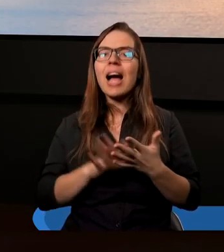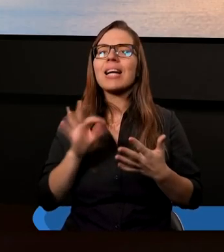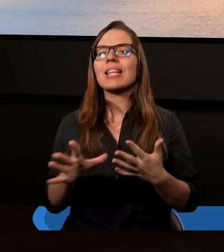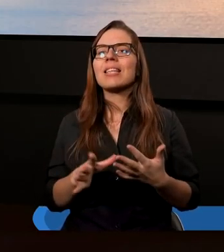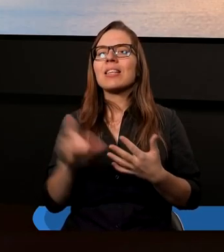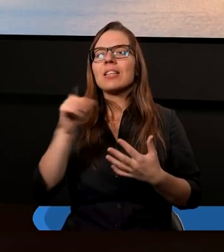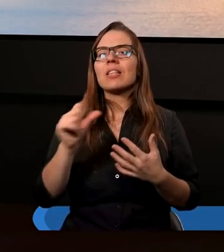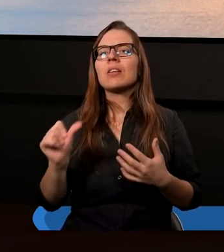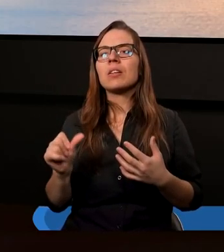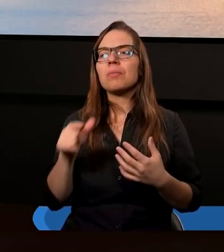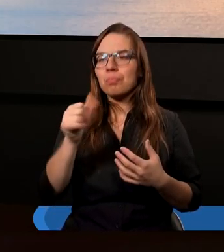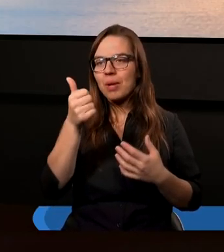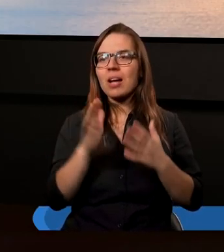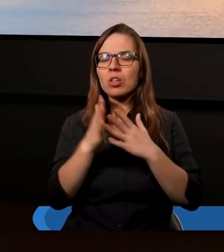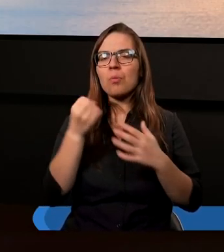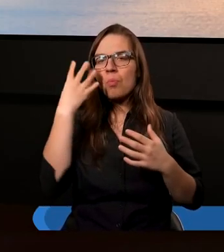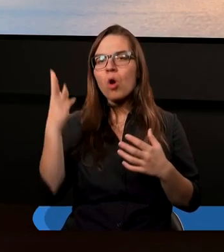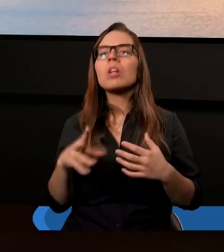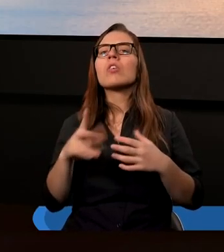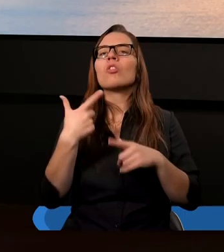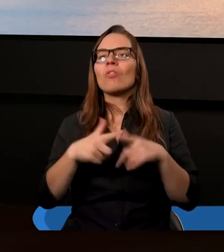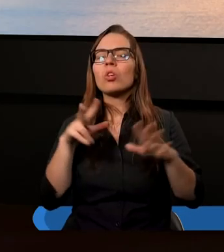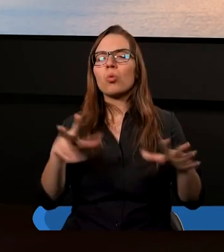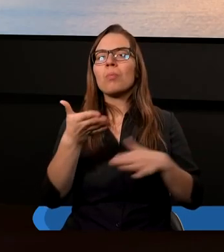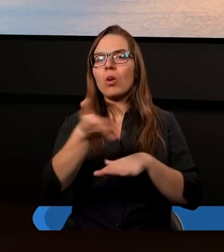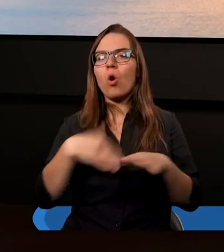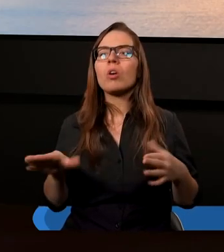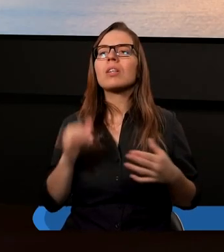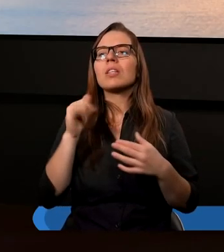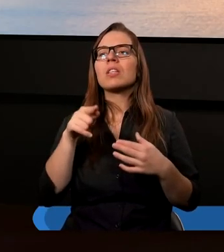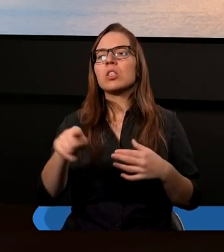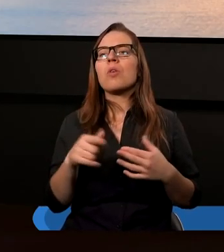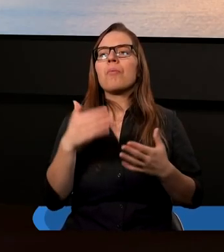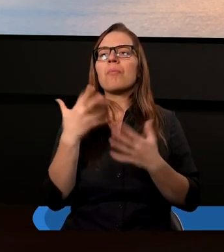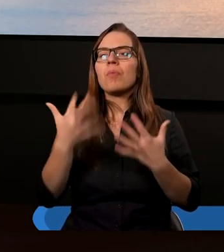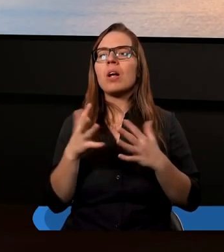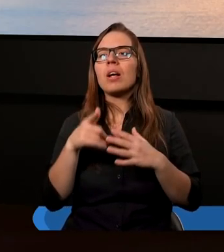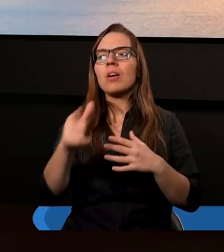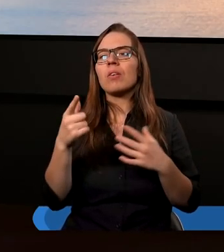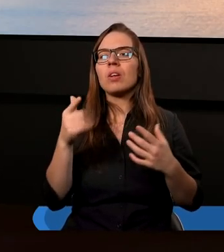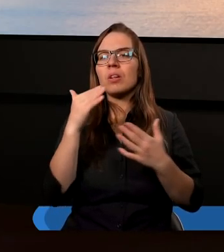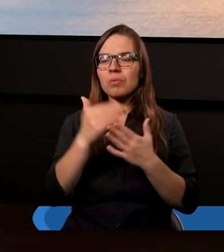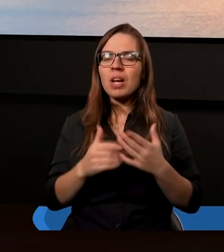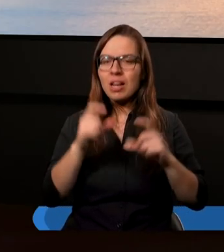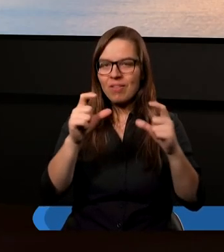z I Mojżeszowej, 28 rozdział. I tam będę prosił ostatnie dwa wersety tej historii,